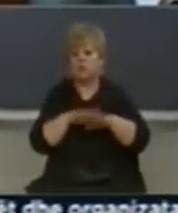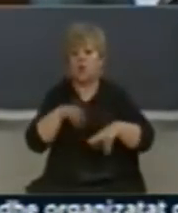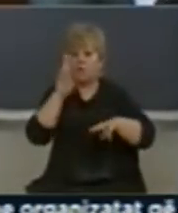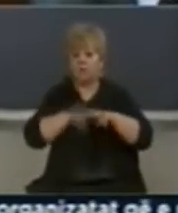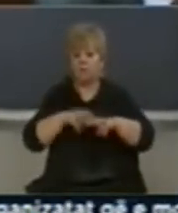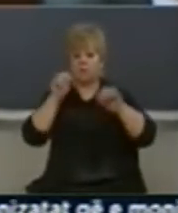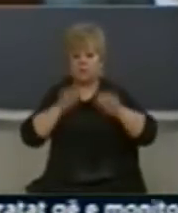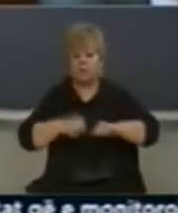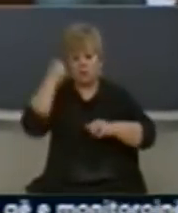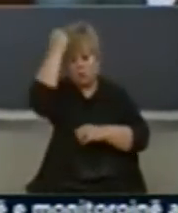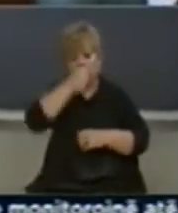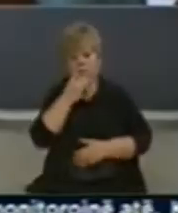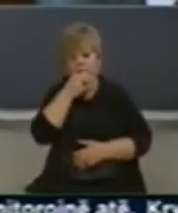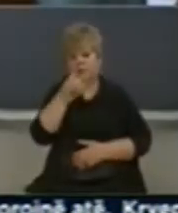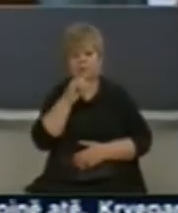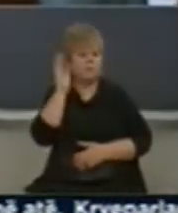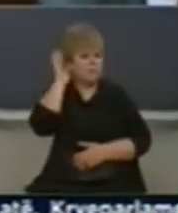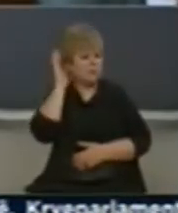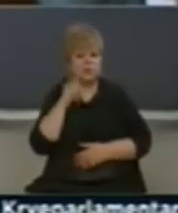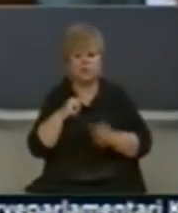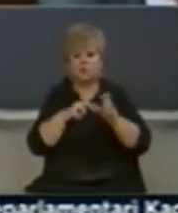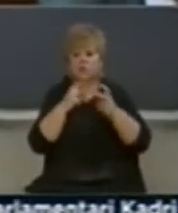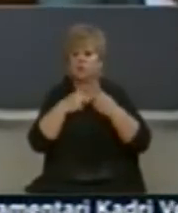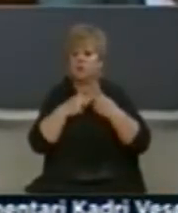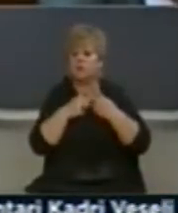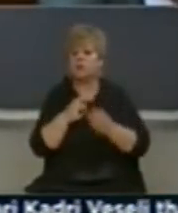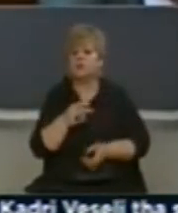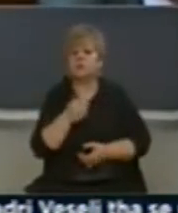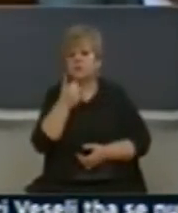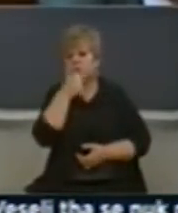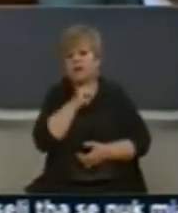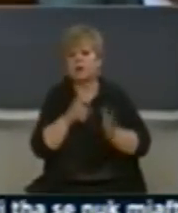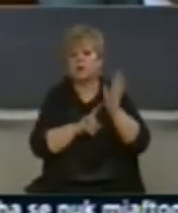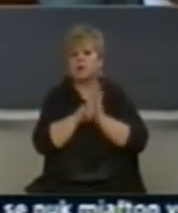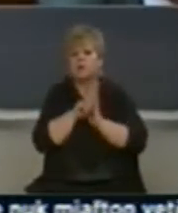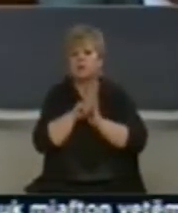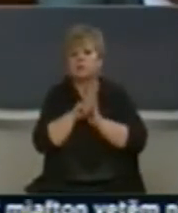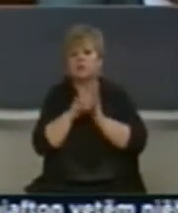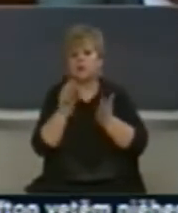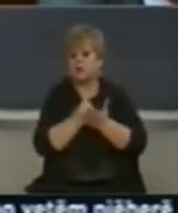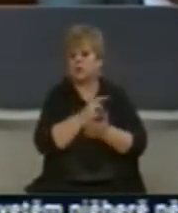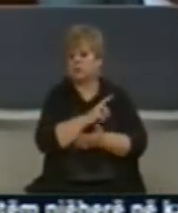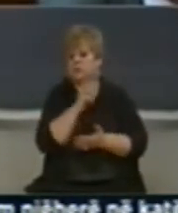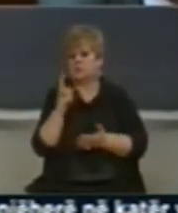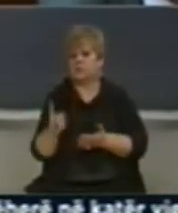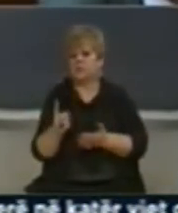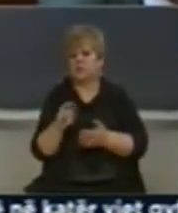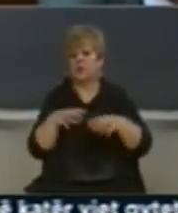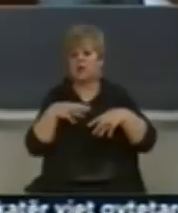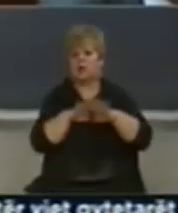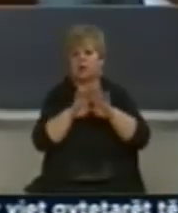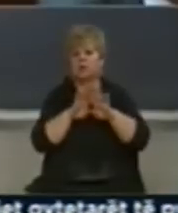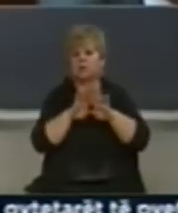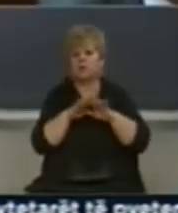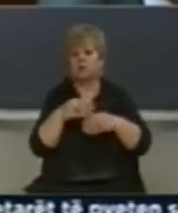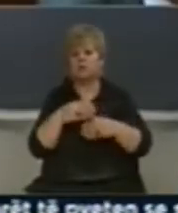qeveria Kosovës, pitja ime për Ministrin Shala është se cilat e rezultatet e arritura dherimë tani nga kjo strategjit dhe cilat